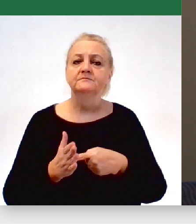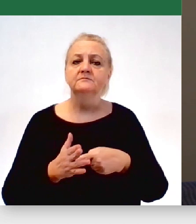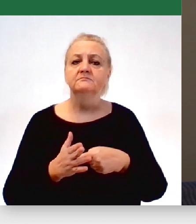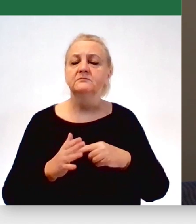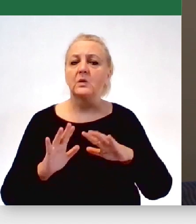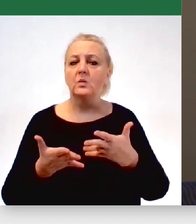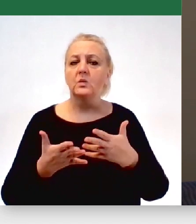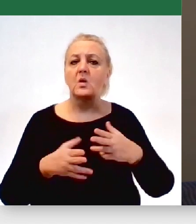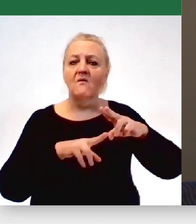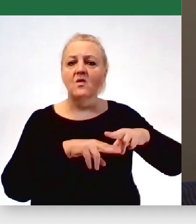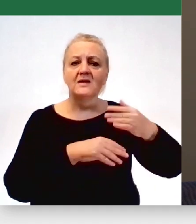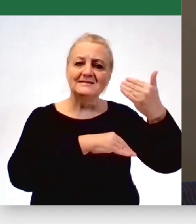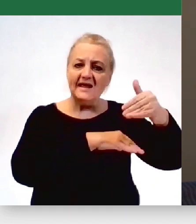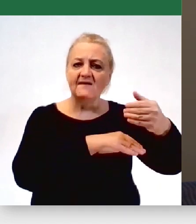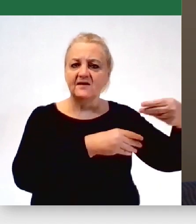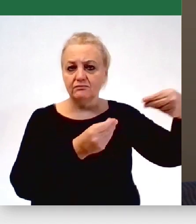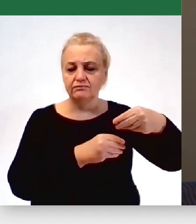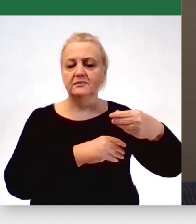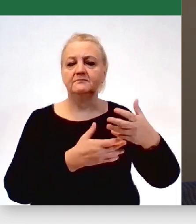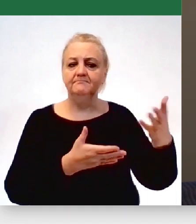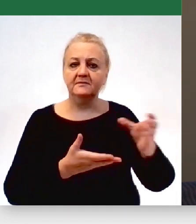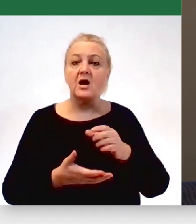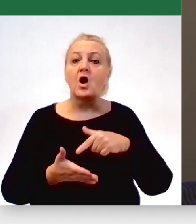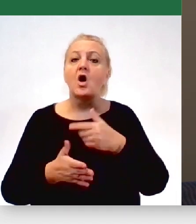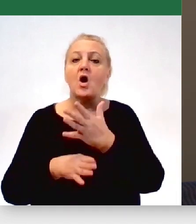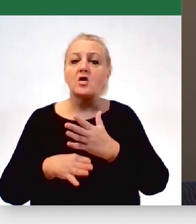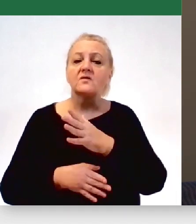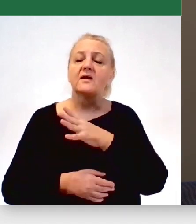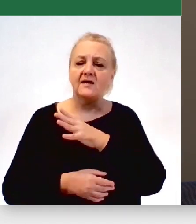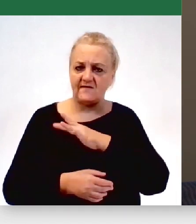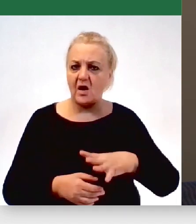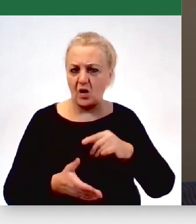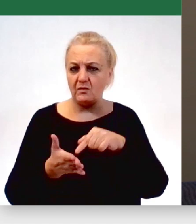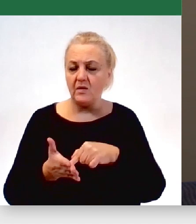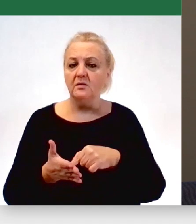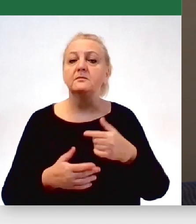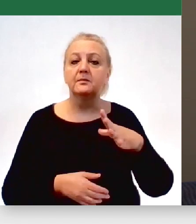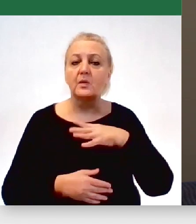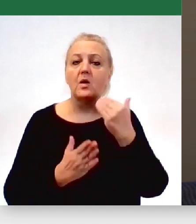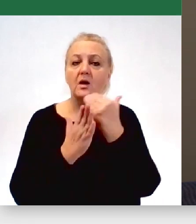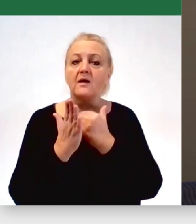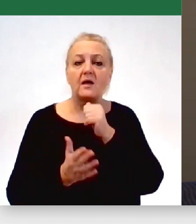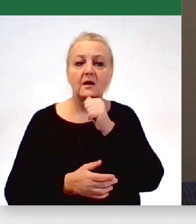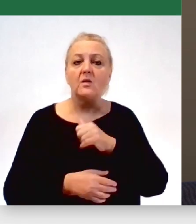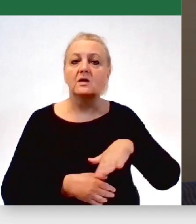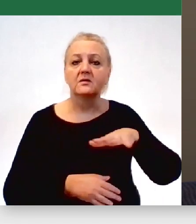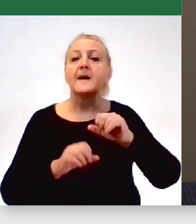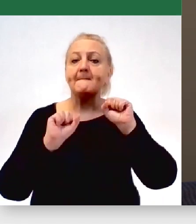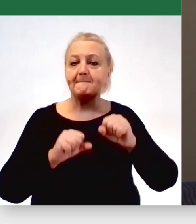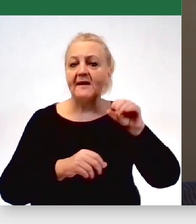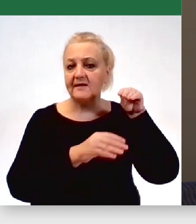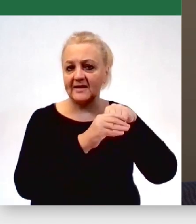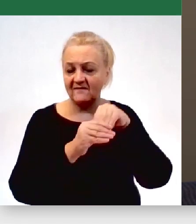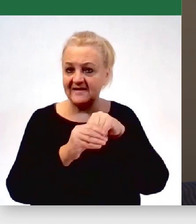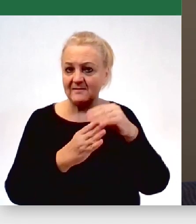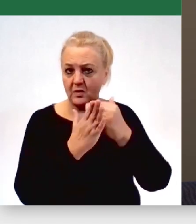zewnętrzne. My akurat jako Ostrów Wielkopolski weszliśmy w program Europejskiego Banku Inwestycyjnego